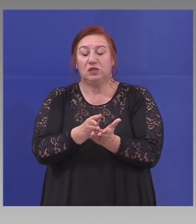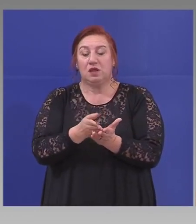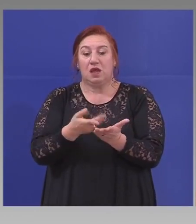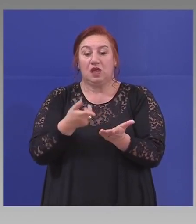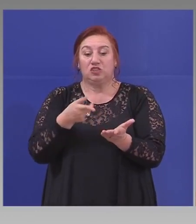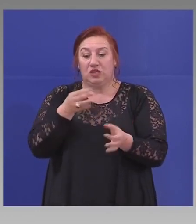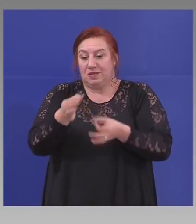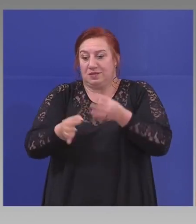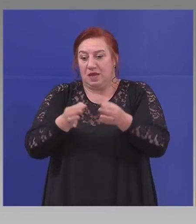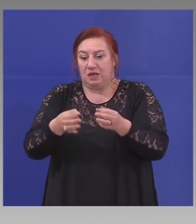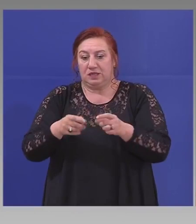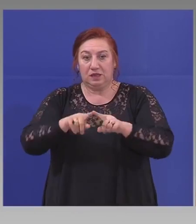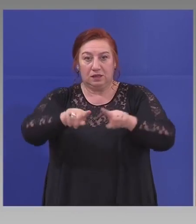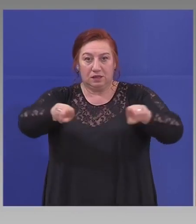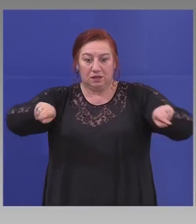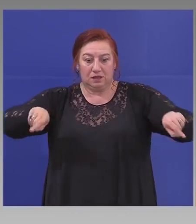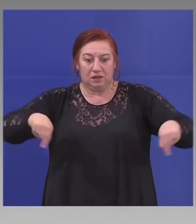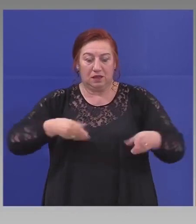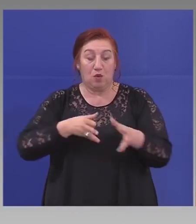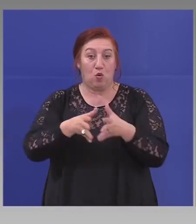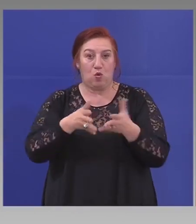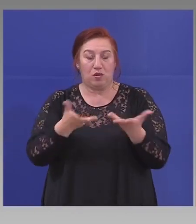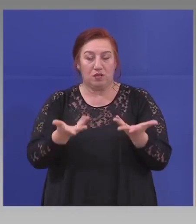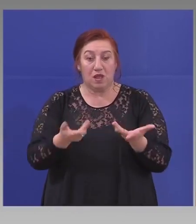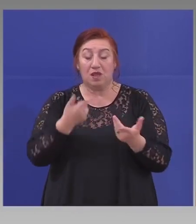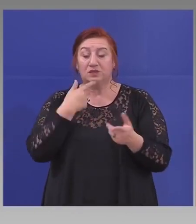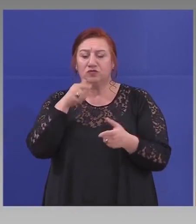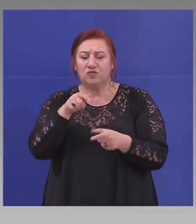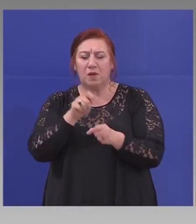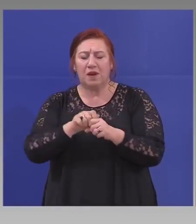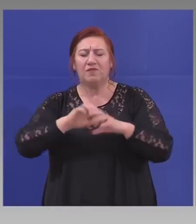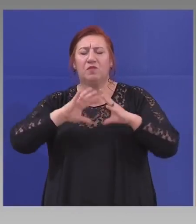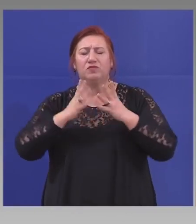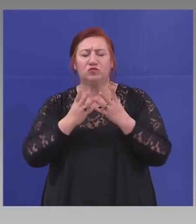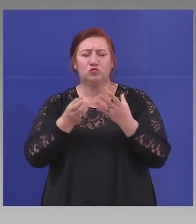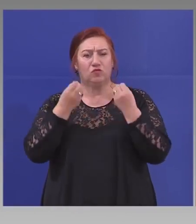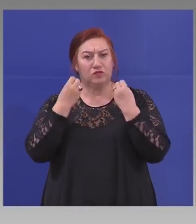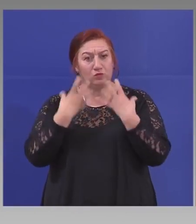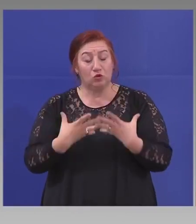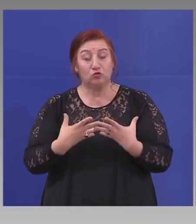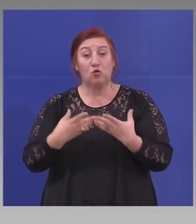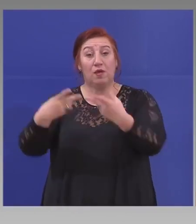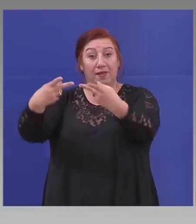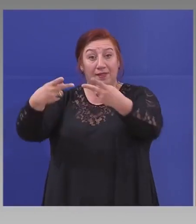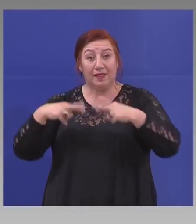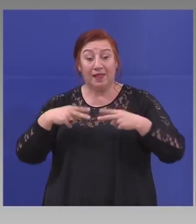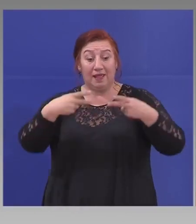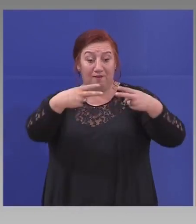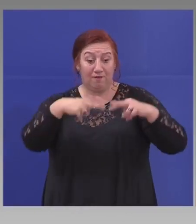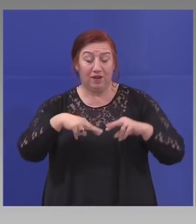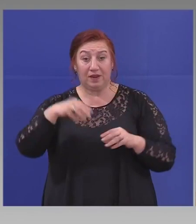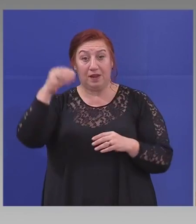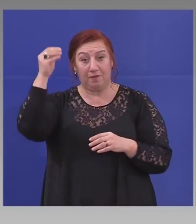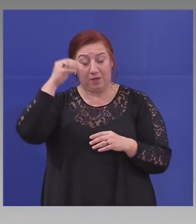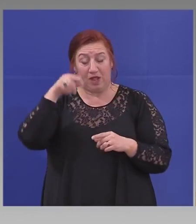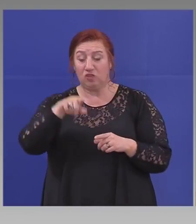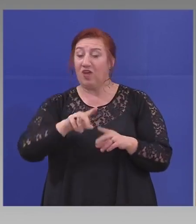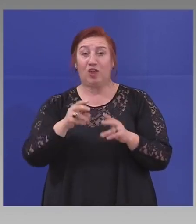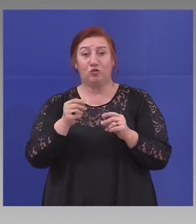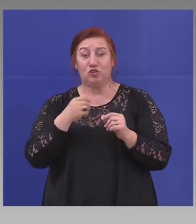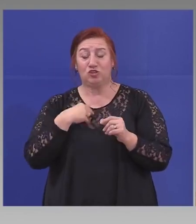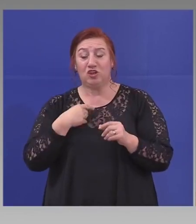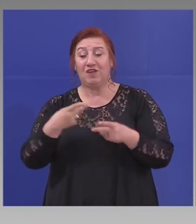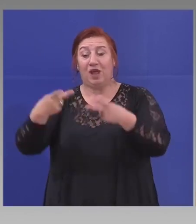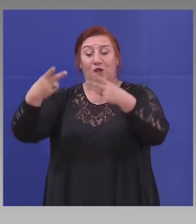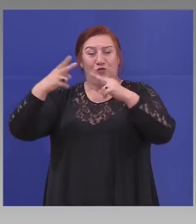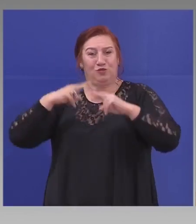заразата. Така че правим всичко възможно да ги прибереме, но това не значи, че като си отидат в населените места и ще тръгнат по